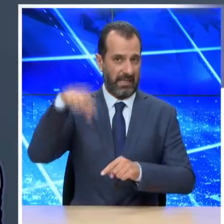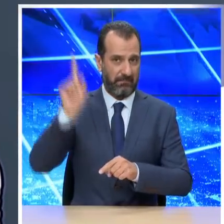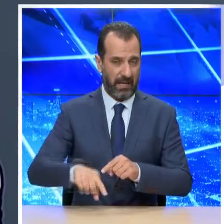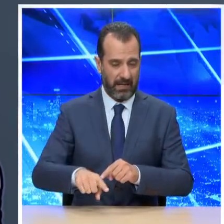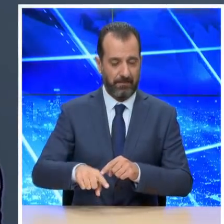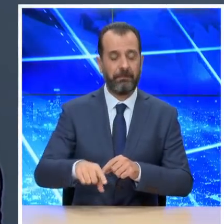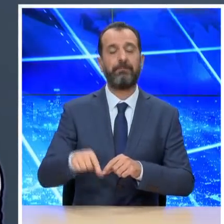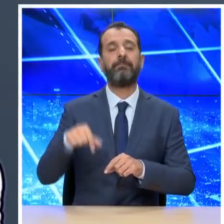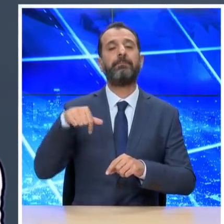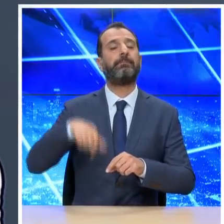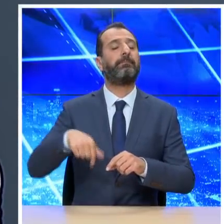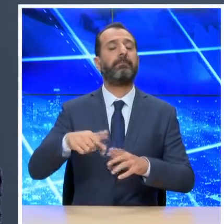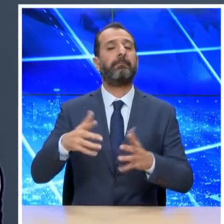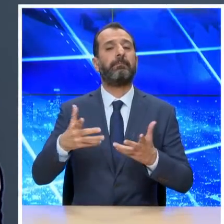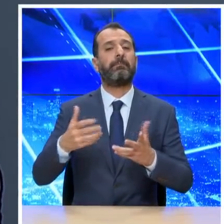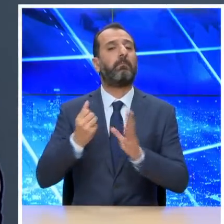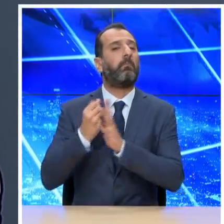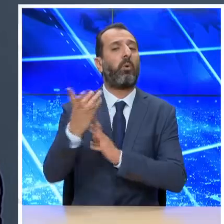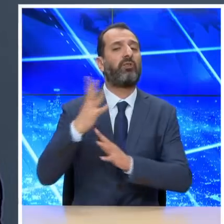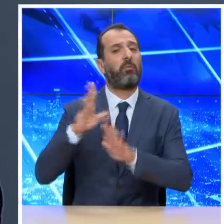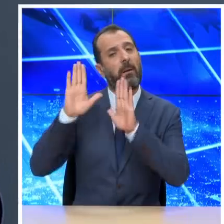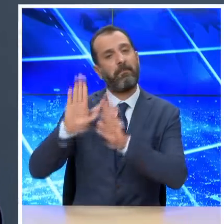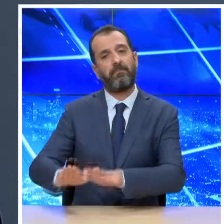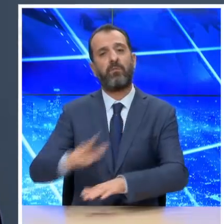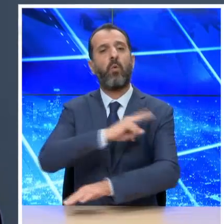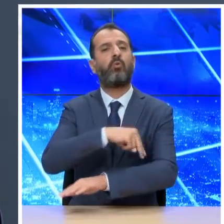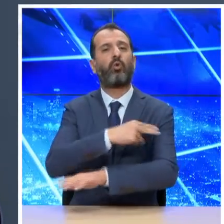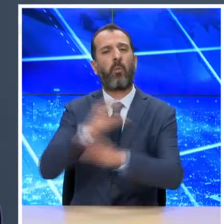ενώ ο αριθμός των διασωληνωμένων είναι 85.